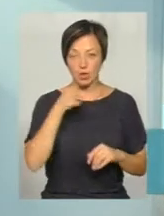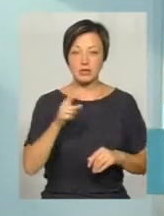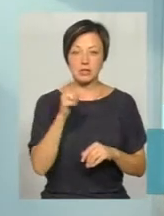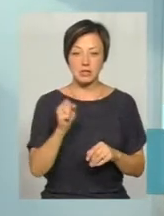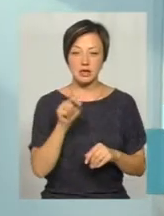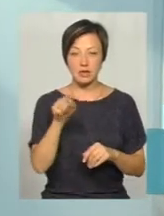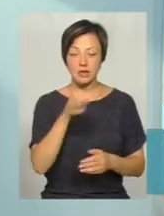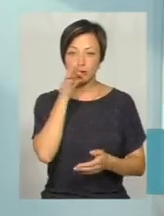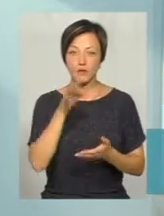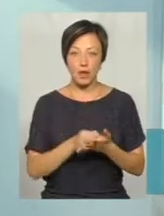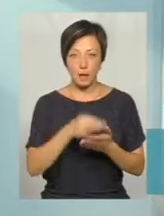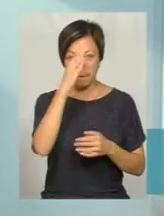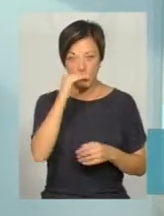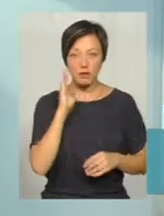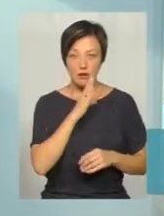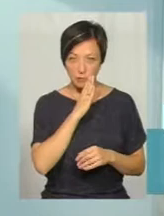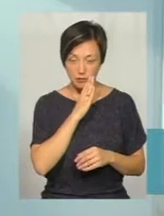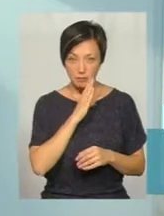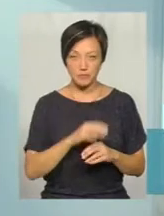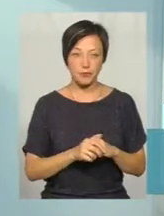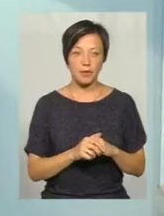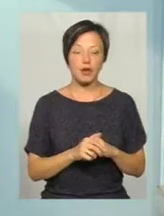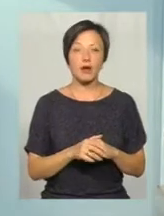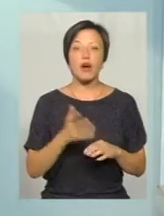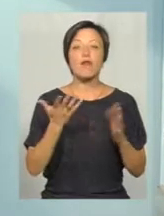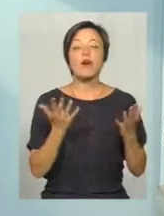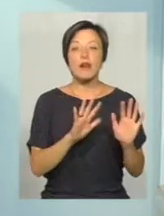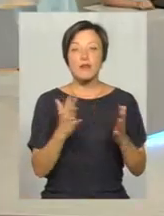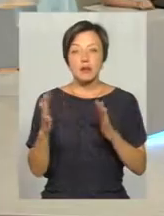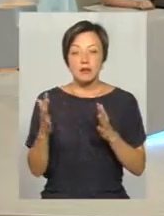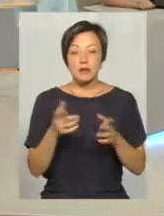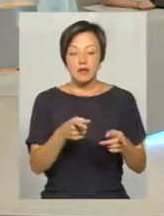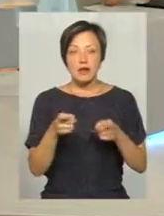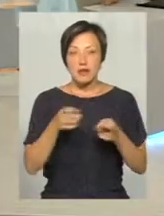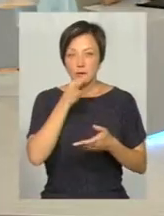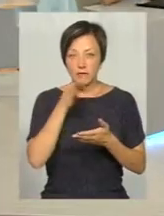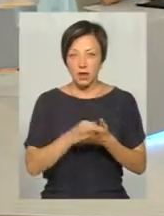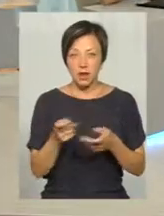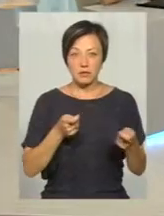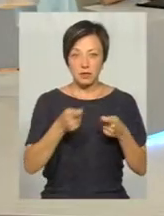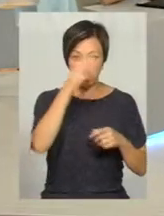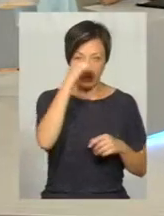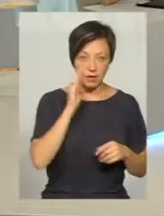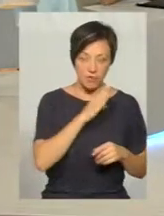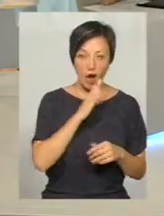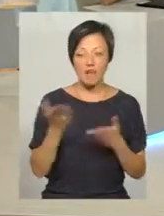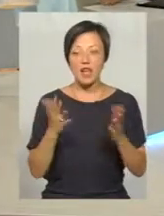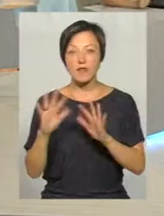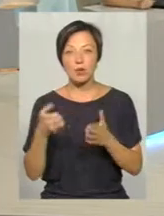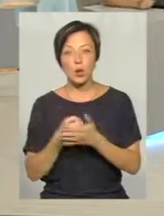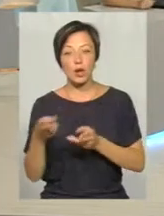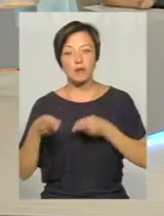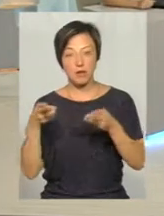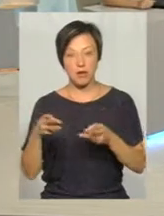них несе відповідальність батьки. У яких випадках притягають батьків до адміністративної відповідальності, а в яких – до